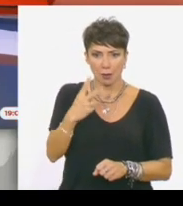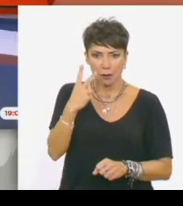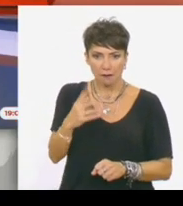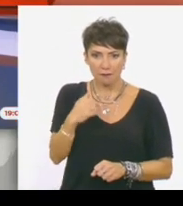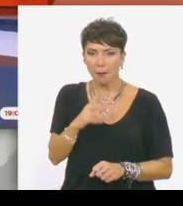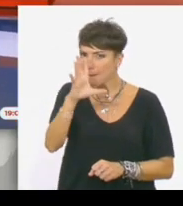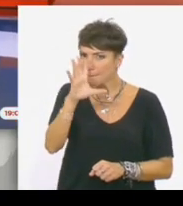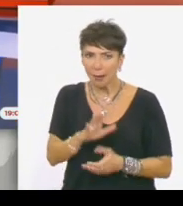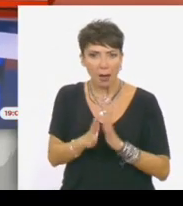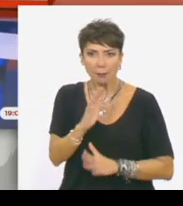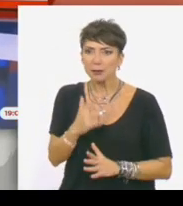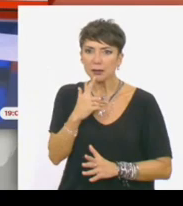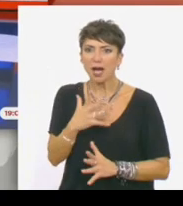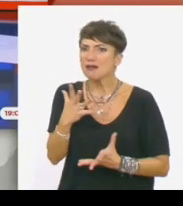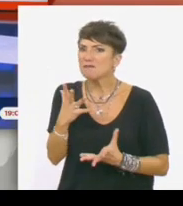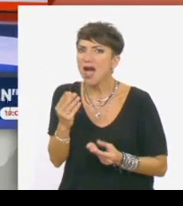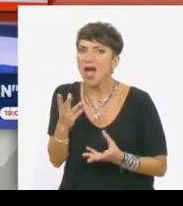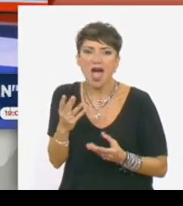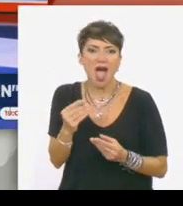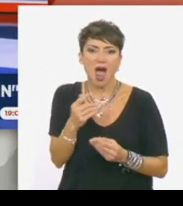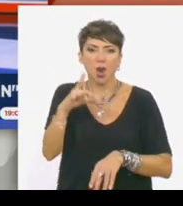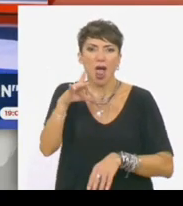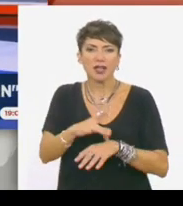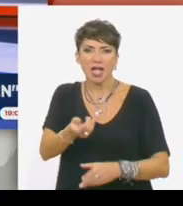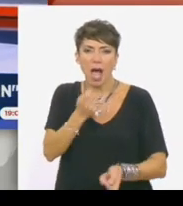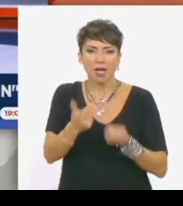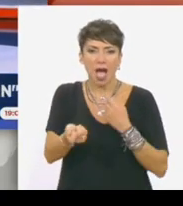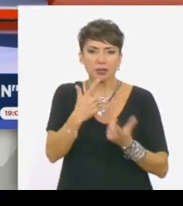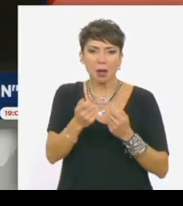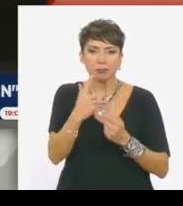έπαιρνα σκευάσματα, τα οποία αποδείχθηκαν όχι απλά παράνομα, αλλά και ιδιαίτερα επικίνδυνα.